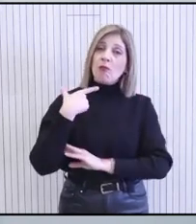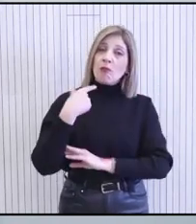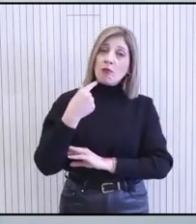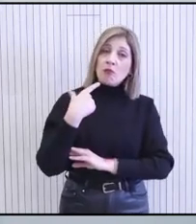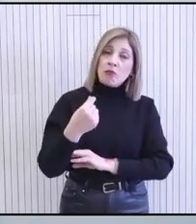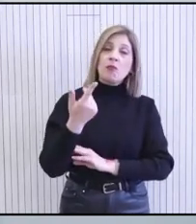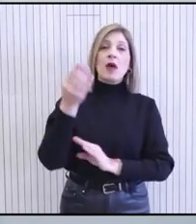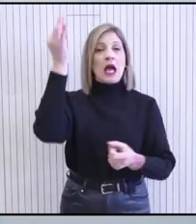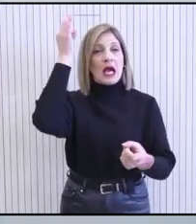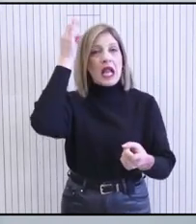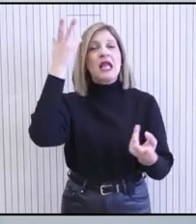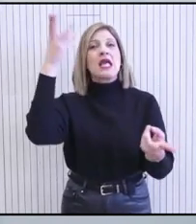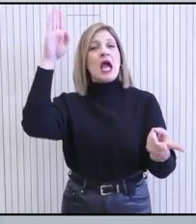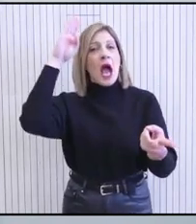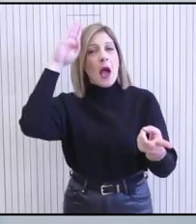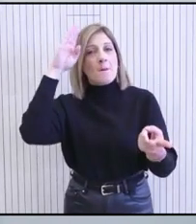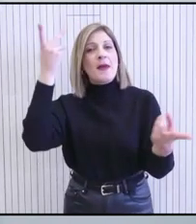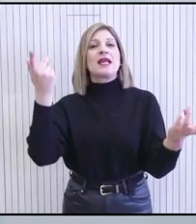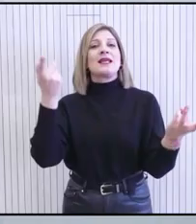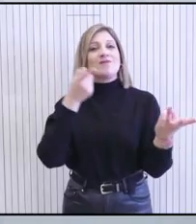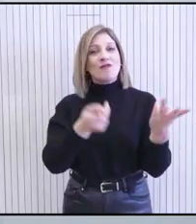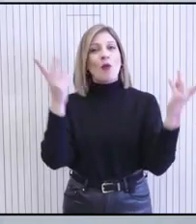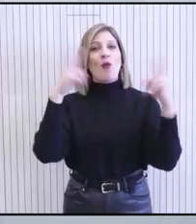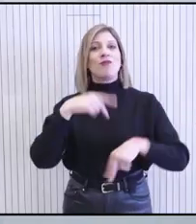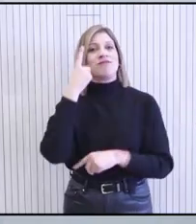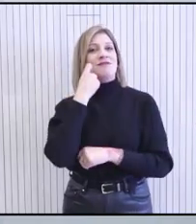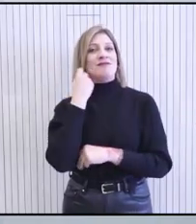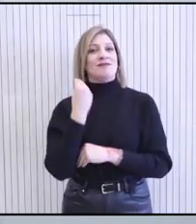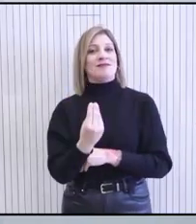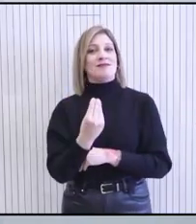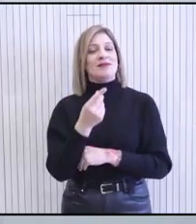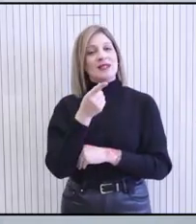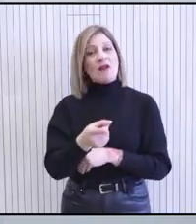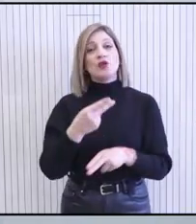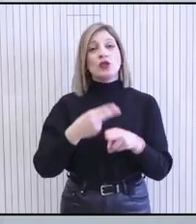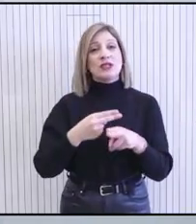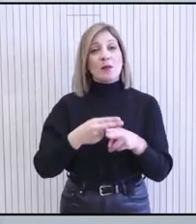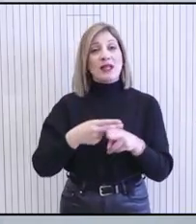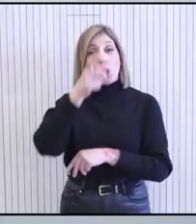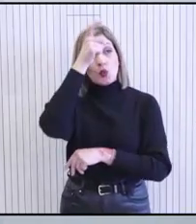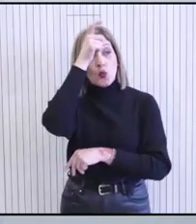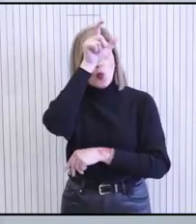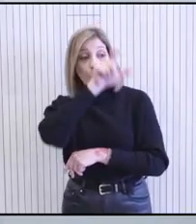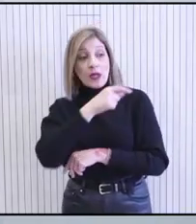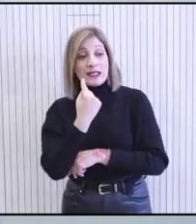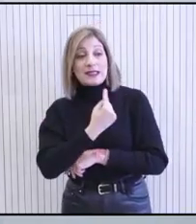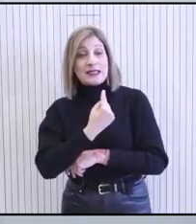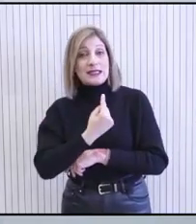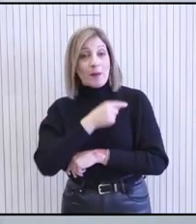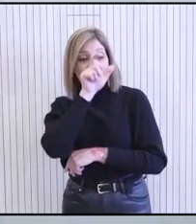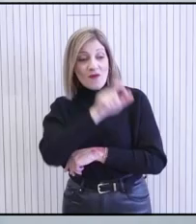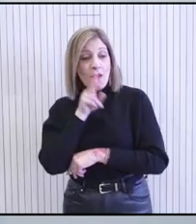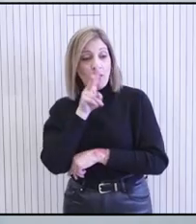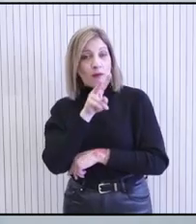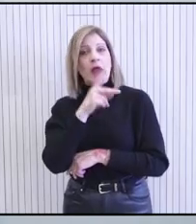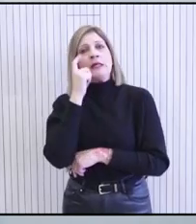είναι και η Γαλλία και οι ΗΠΑ και αυτό είναι γνωστό. Η στάση της Τουρκίας σε μια τέτοια ενδεχόμενη συζήτηση, όπως την έχετε